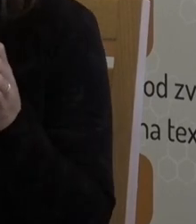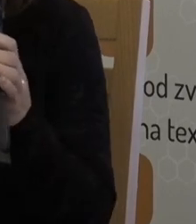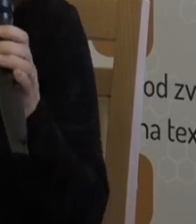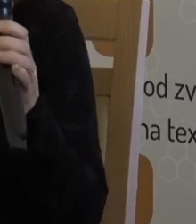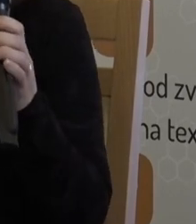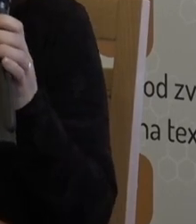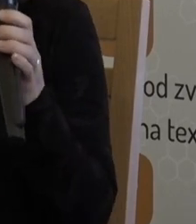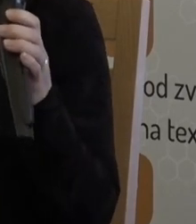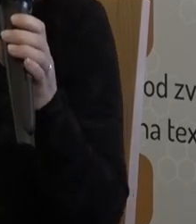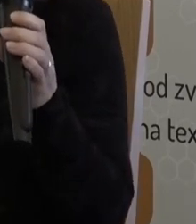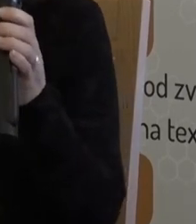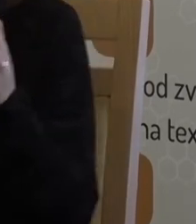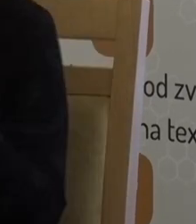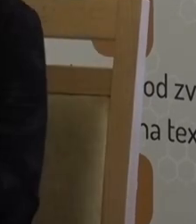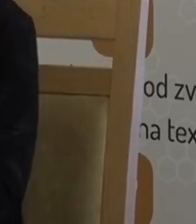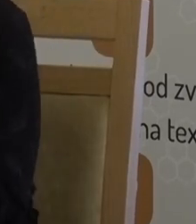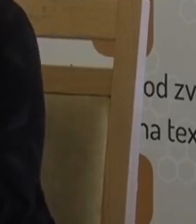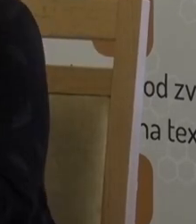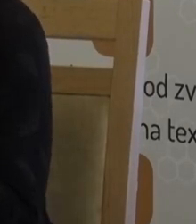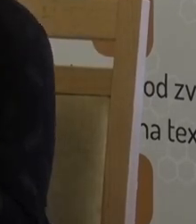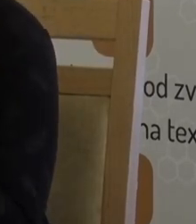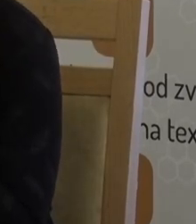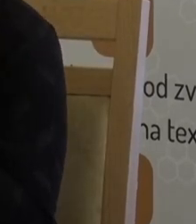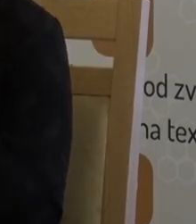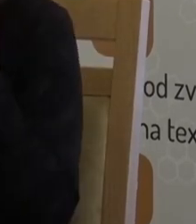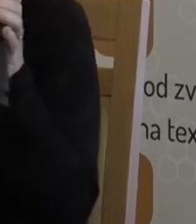prostě mě tím mikrofonem přitáhněte a nějak se domluvíme.